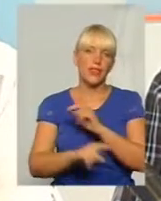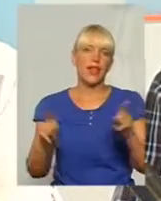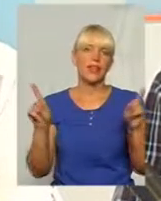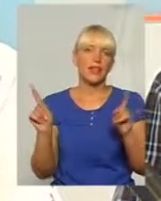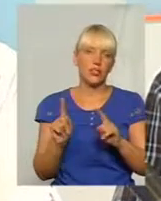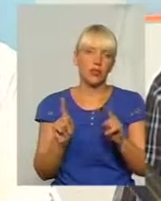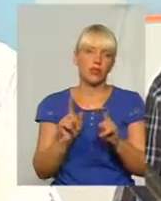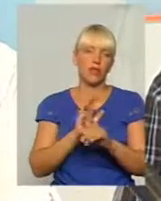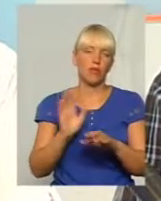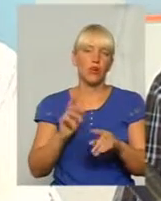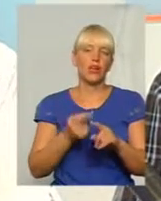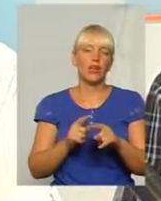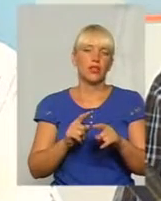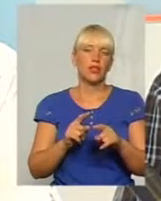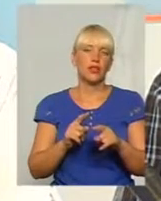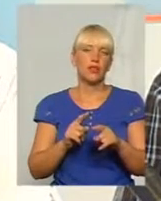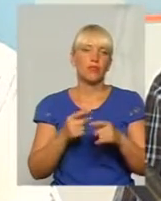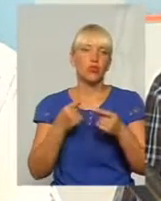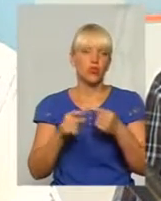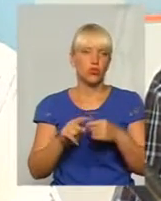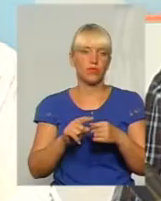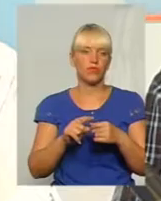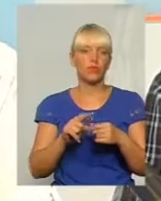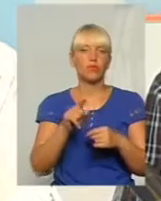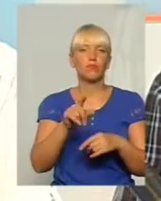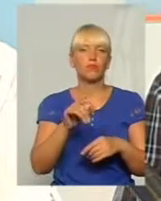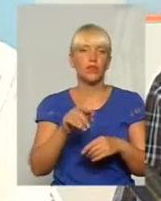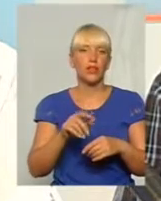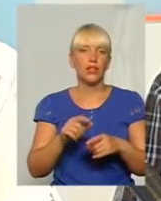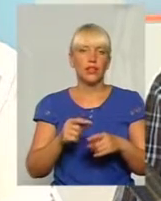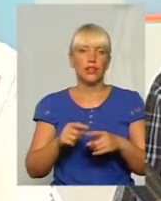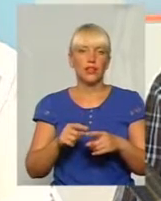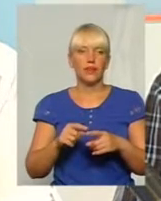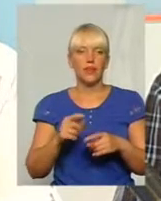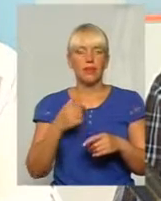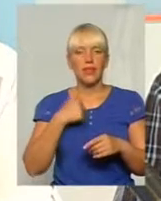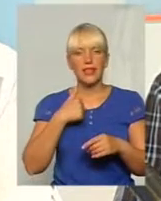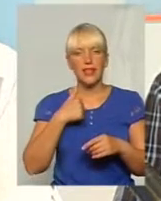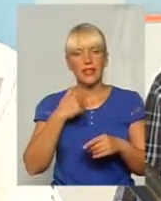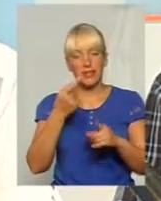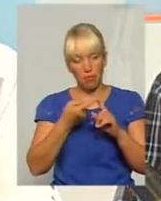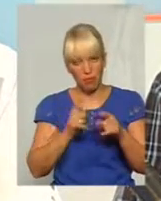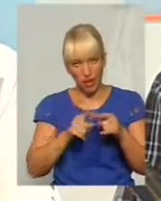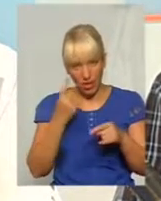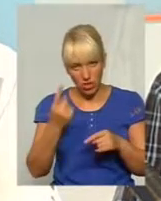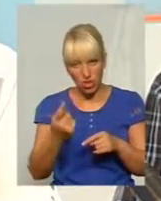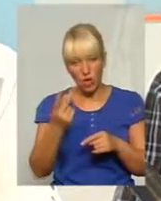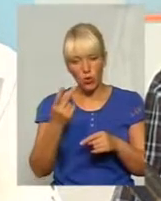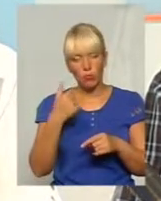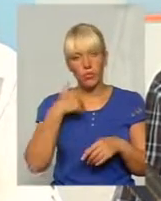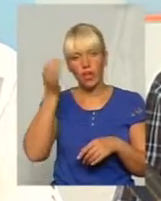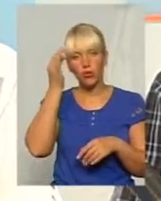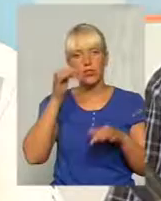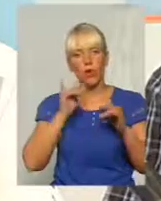неповадно. Це перше. Друге, десь воно згадується мені події Євромайдану,